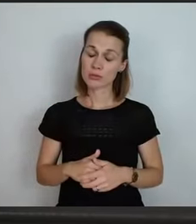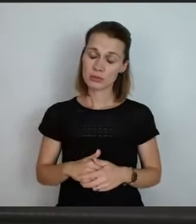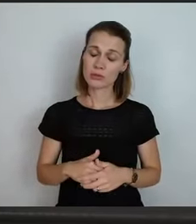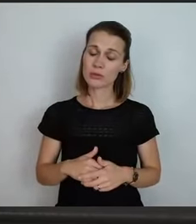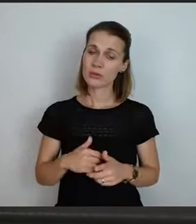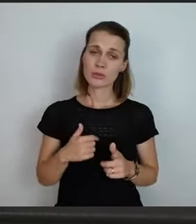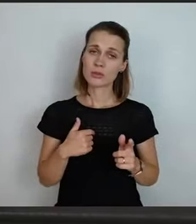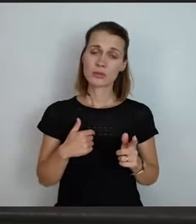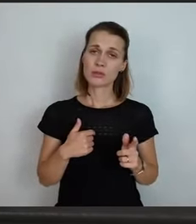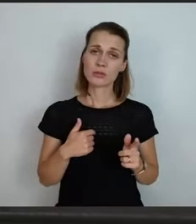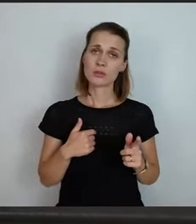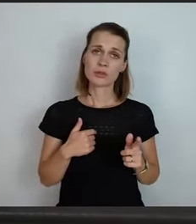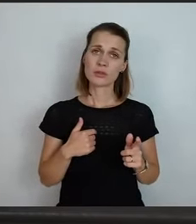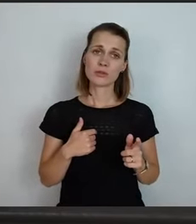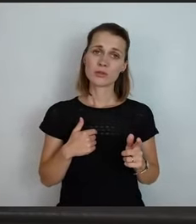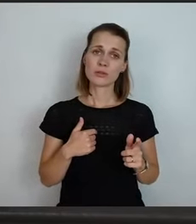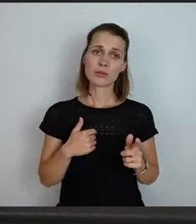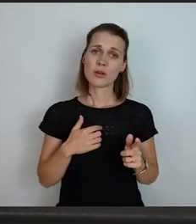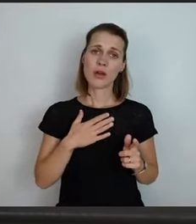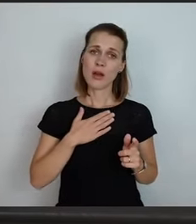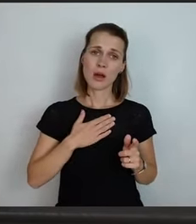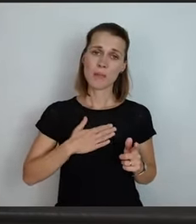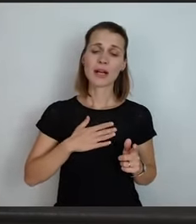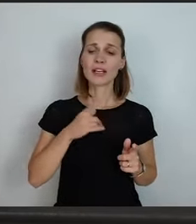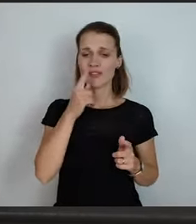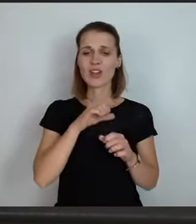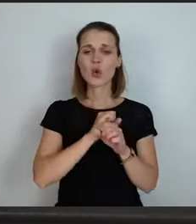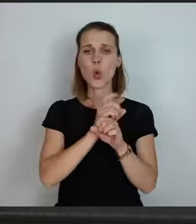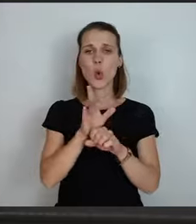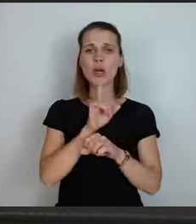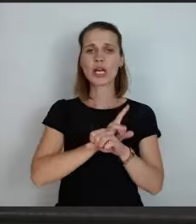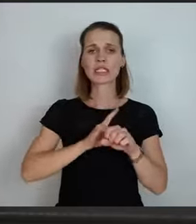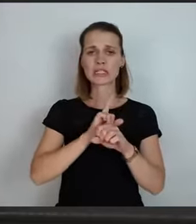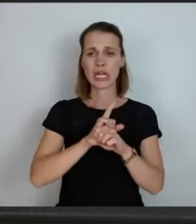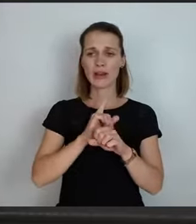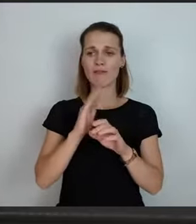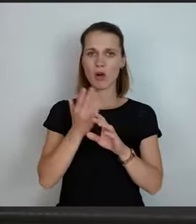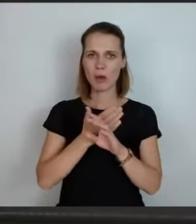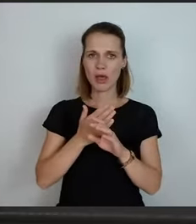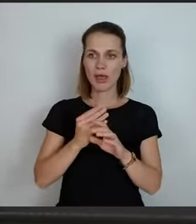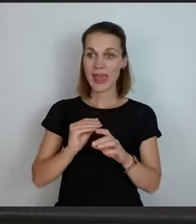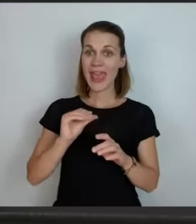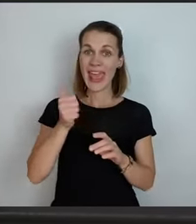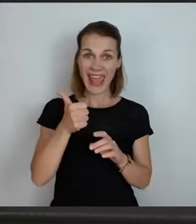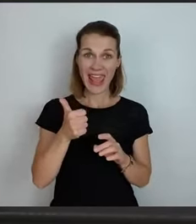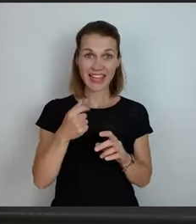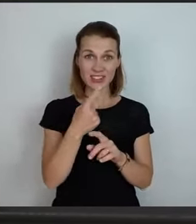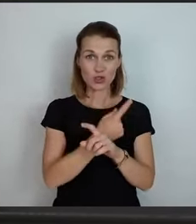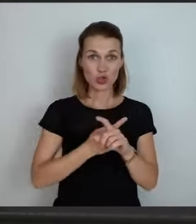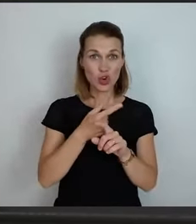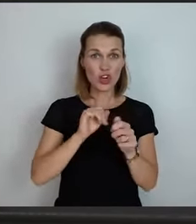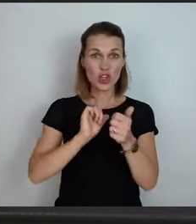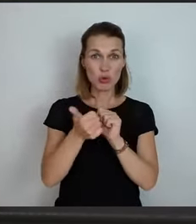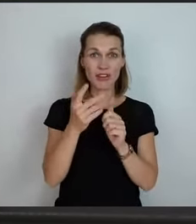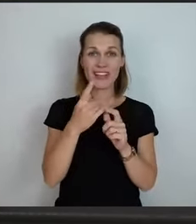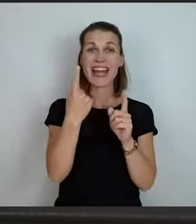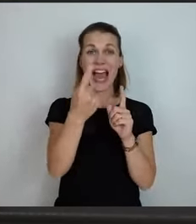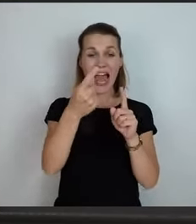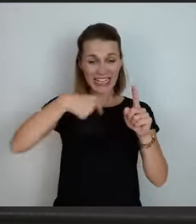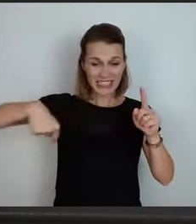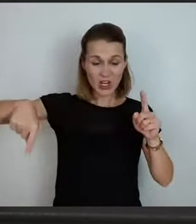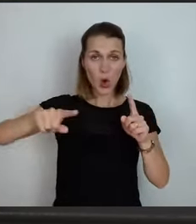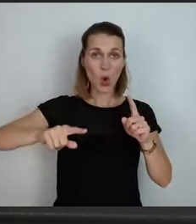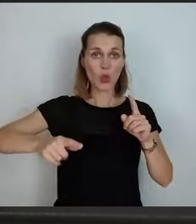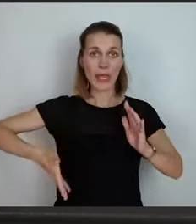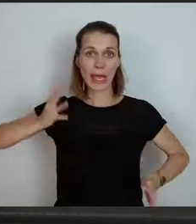die erste Stunde wiederkämen nach Corona, die ablief, dass wir nach einer Runde rennen, dass man einige fast von Kindern wiederbeleben